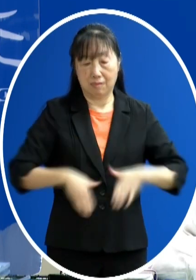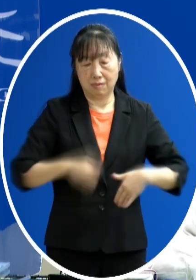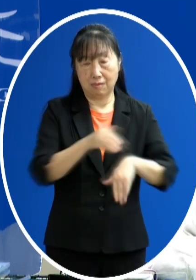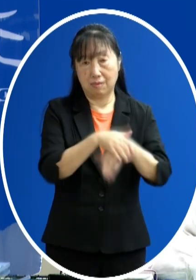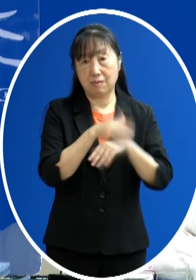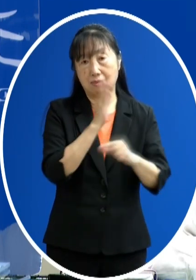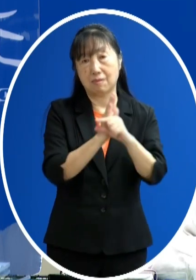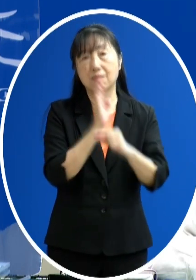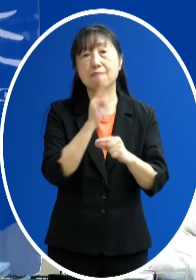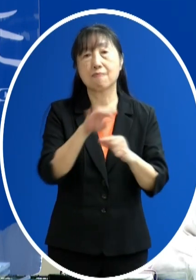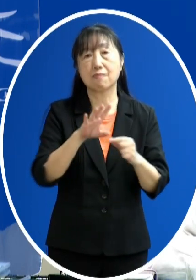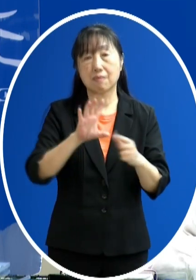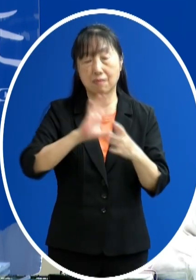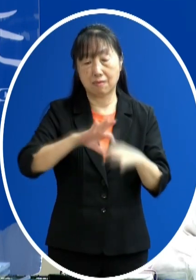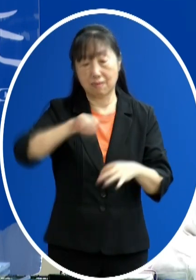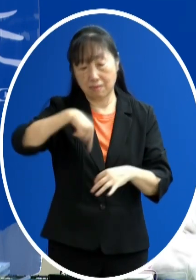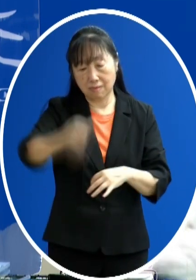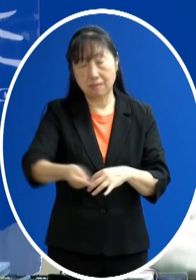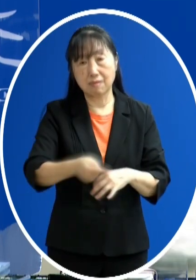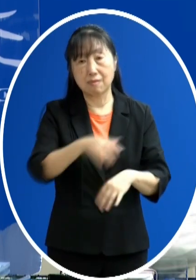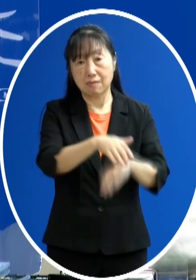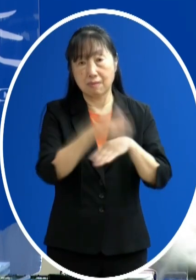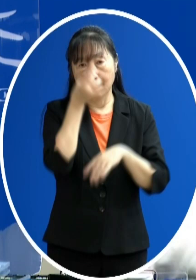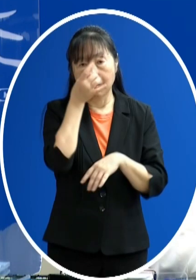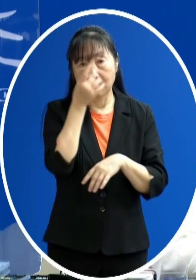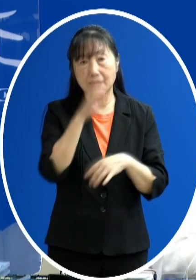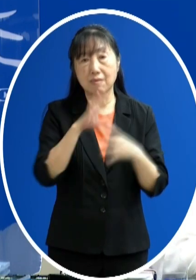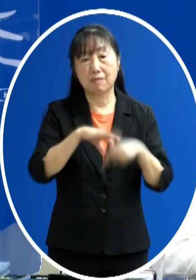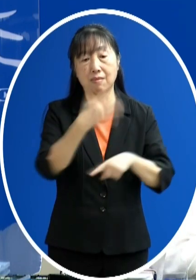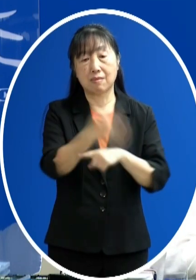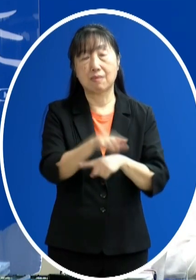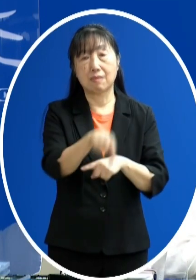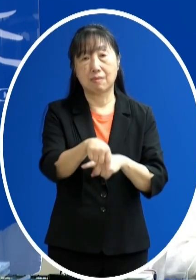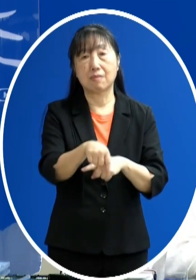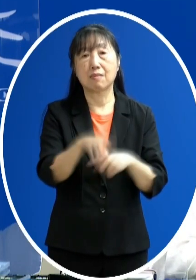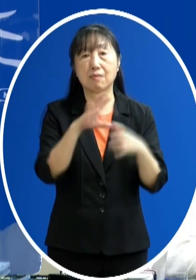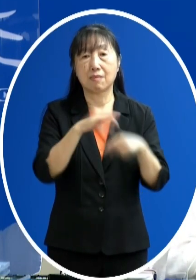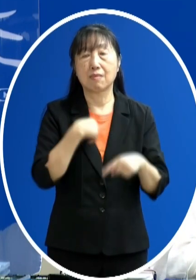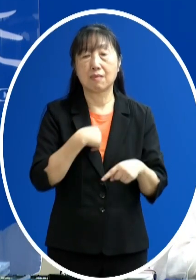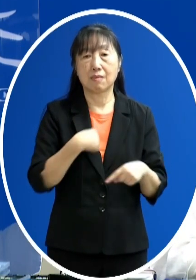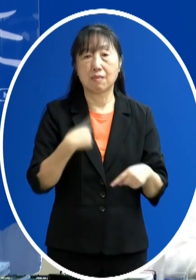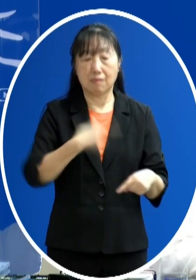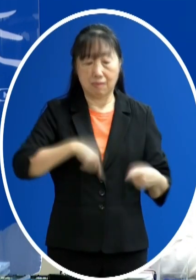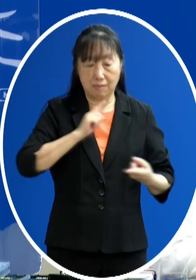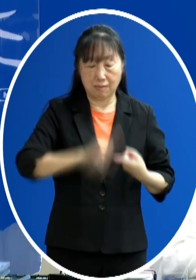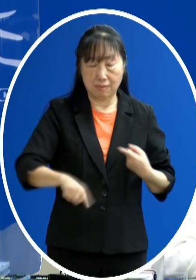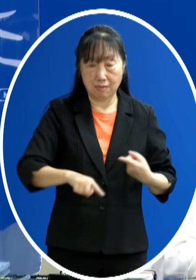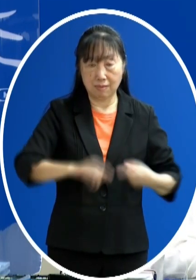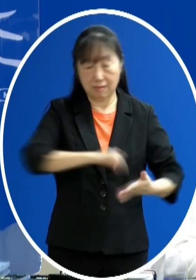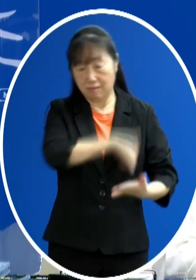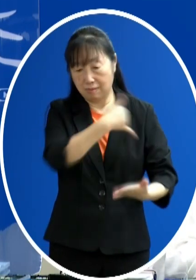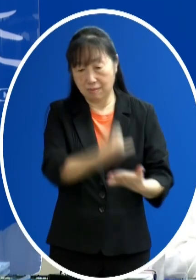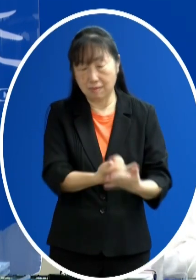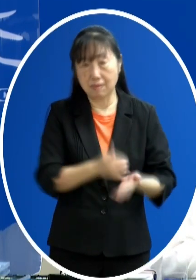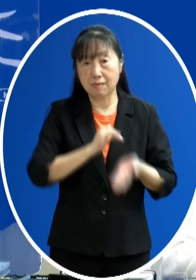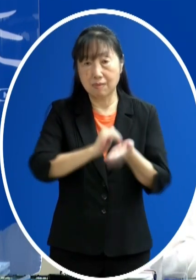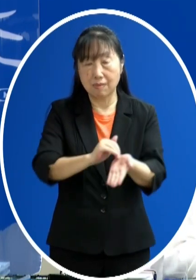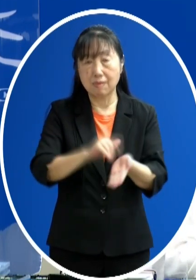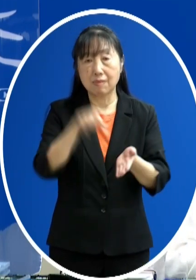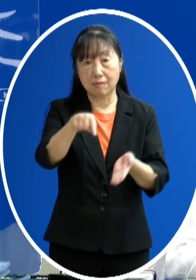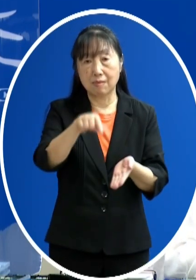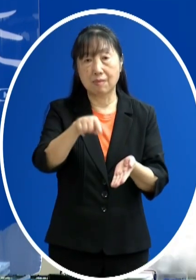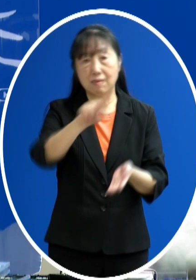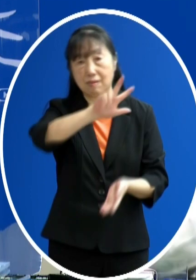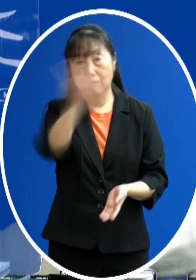狀況 那後續因為急救無效而過世那這個也是屬於就是發病到死亡是屬於當天的一個情形